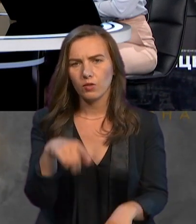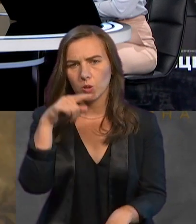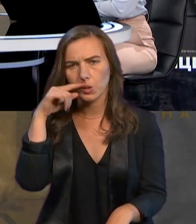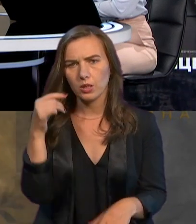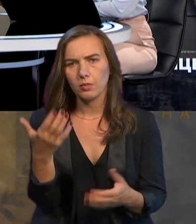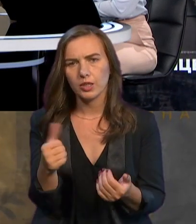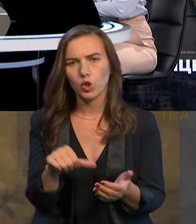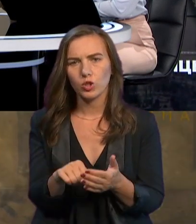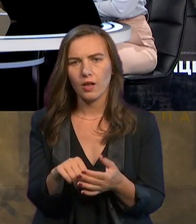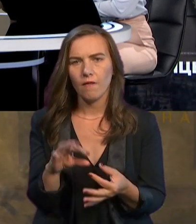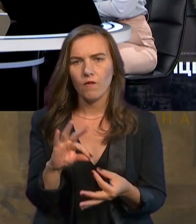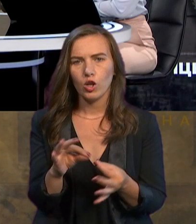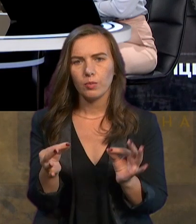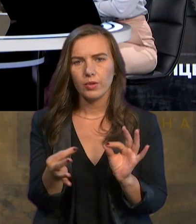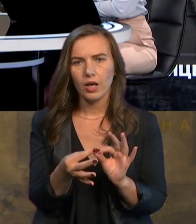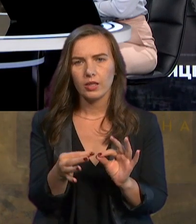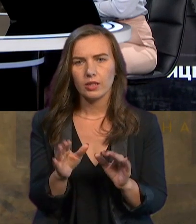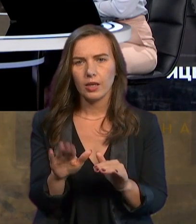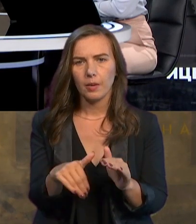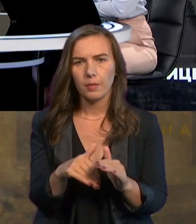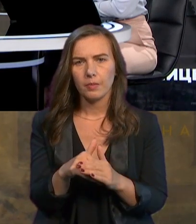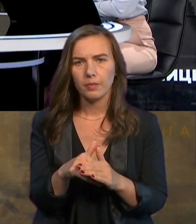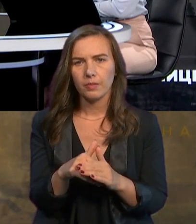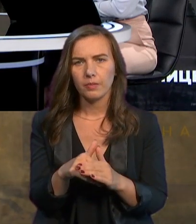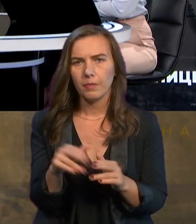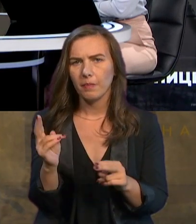участь в Олімпіаді, навіть під нейтральним прапором?